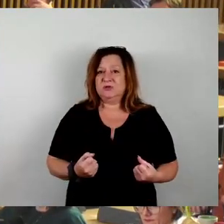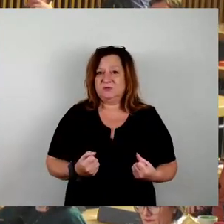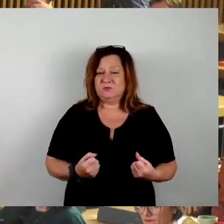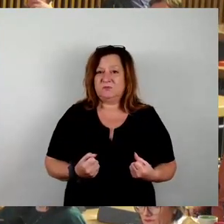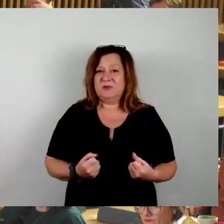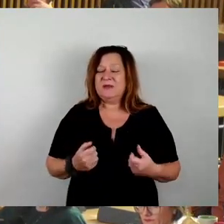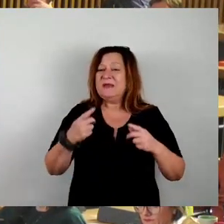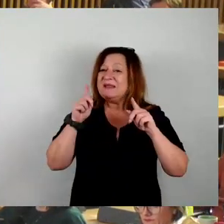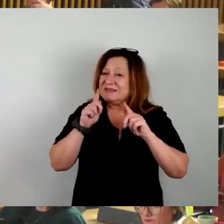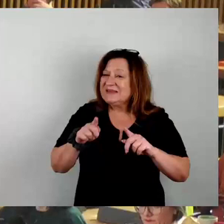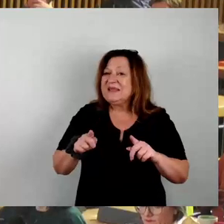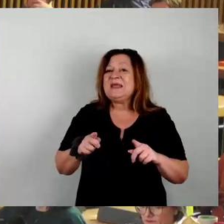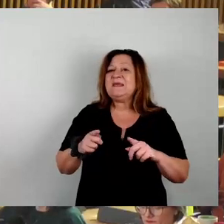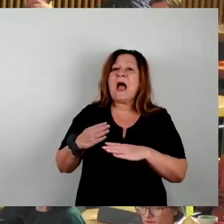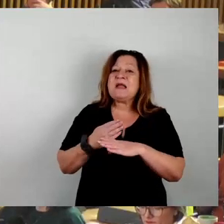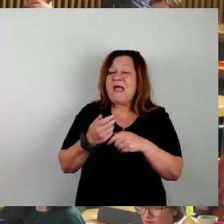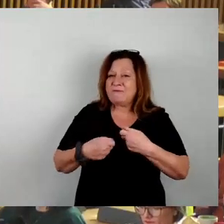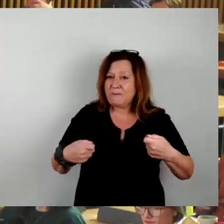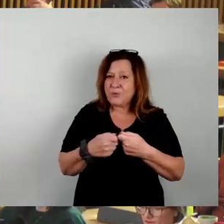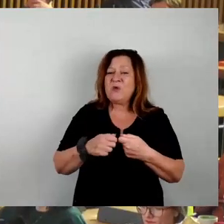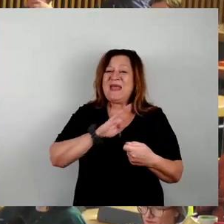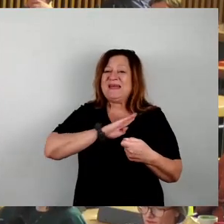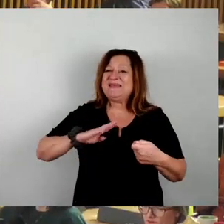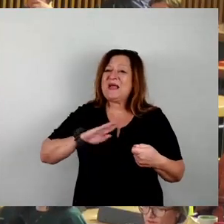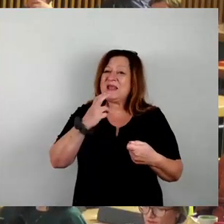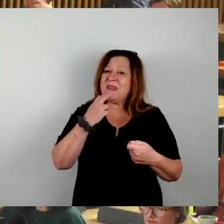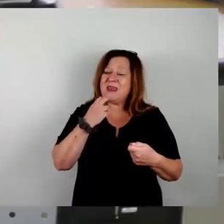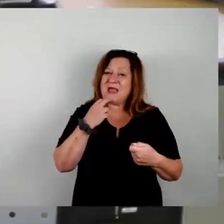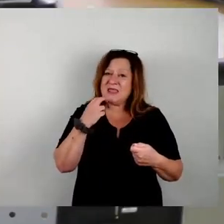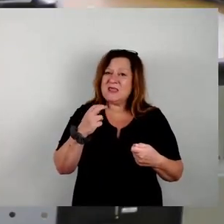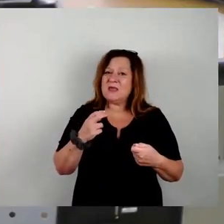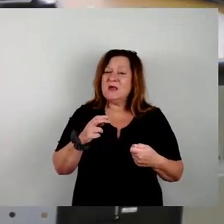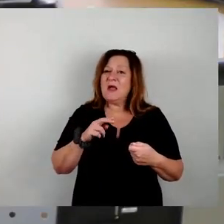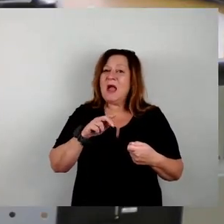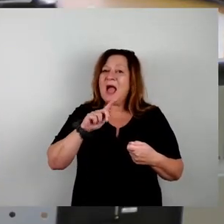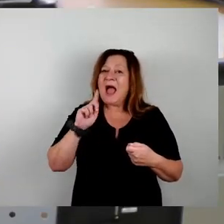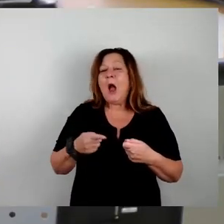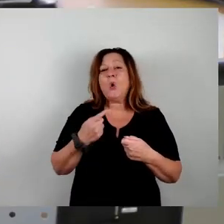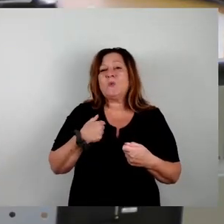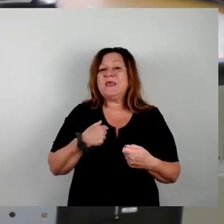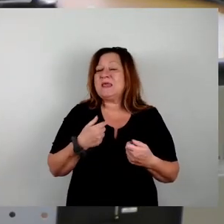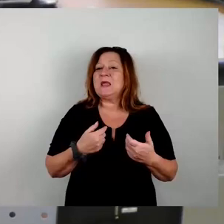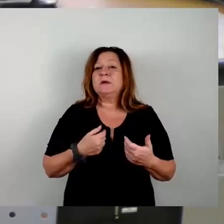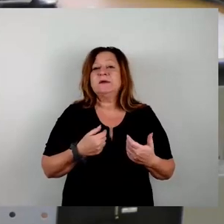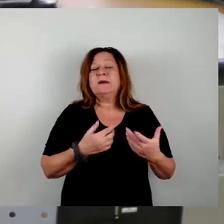leben, dass die Sachsenenergie sozusagen die Melkkuh ist und dass diese Milch dann eben den